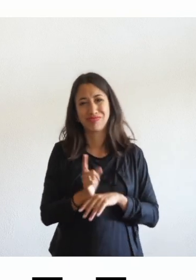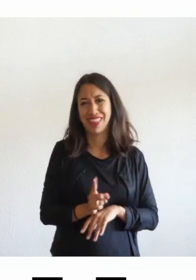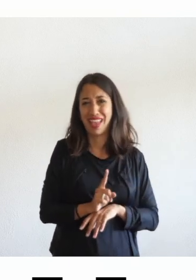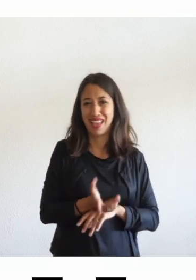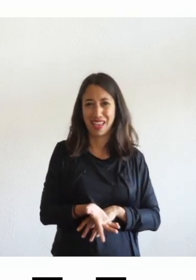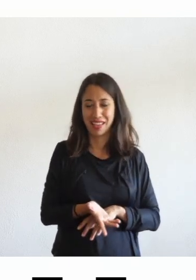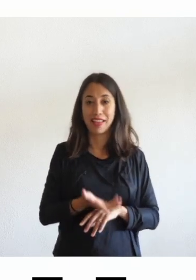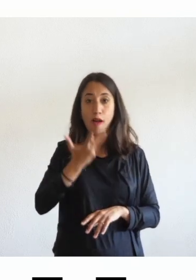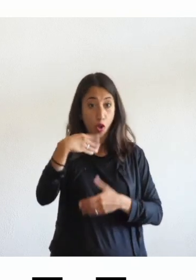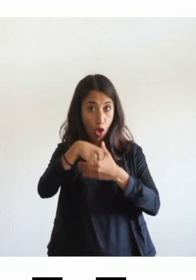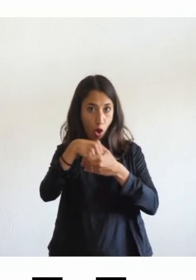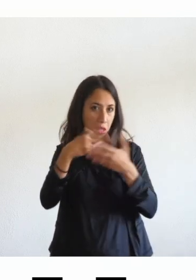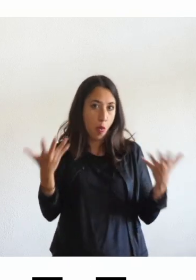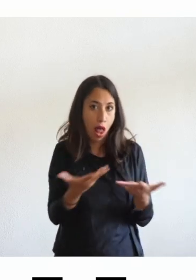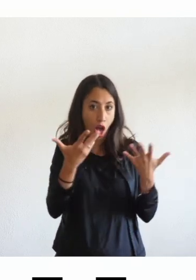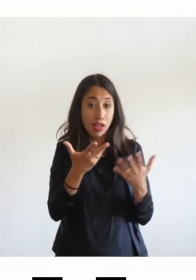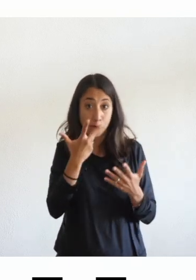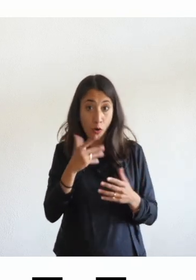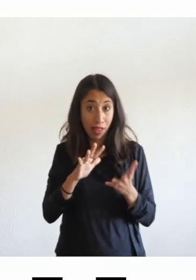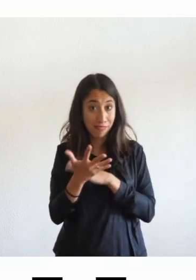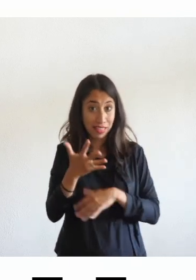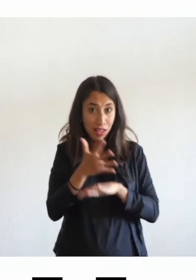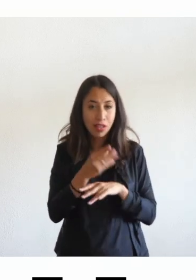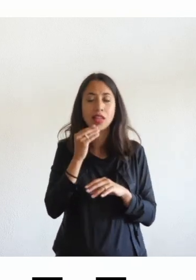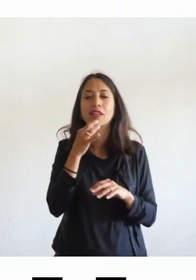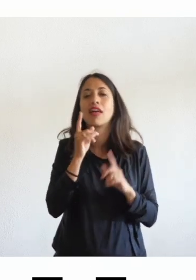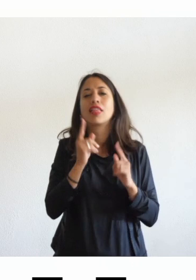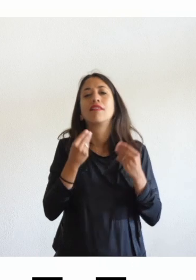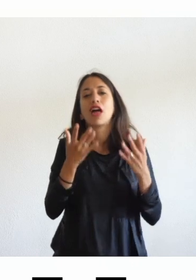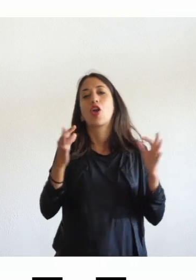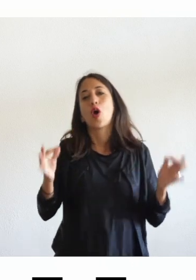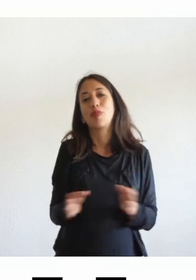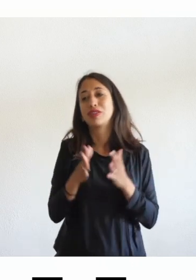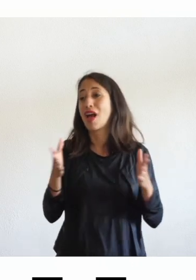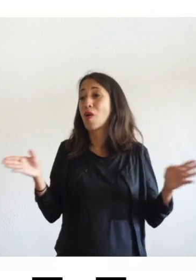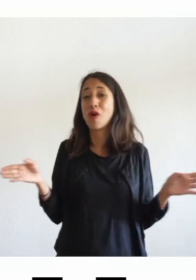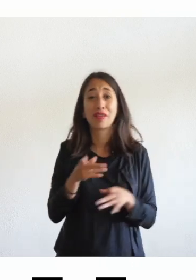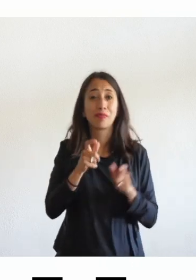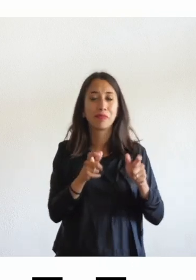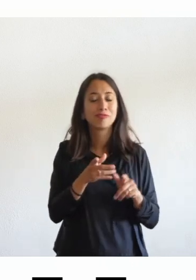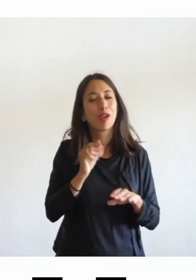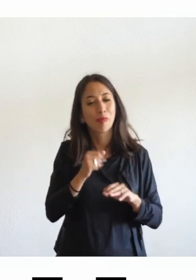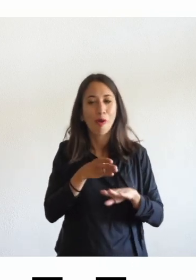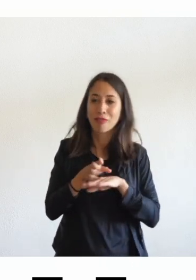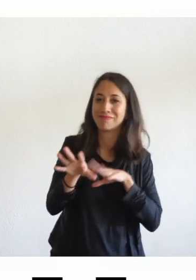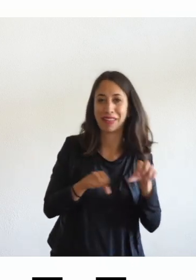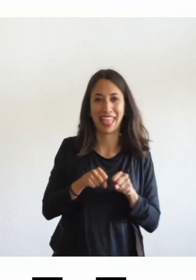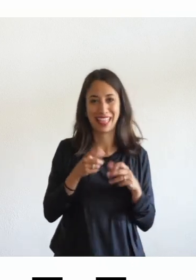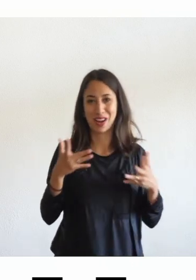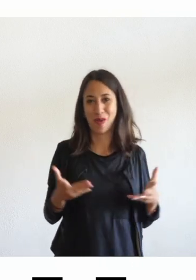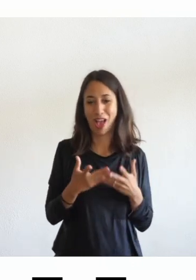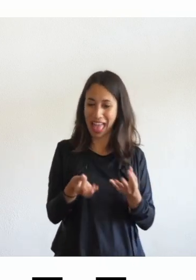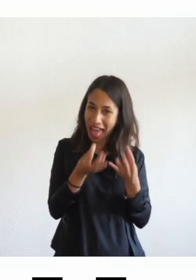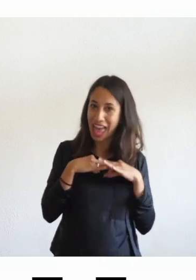accessibile un contenuto significa dare l'opportunità a tutti di accedere a un qualcosa l'esempio che faceva Matteo sull